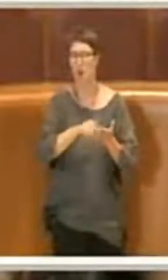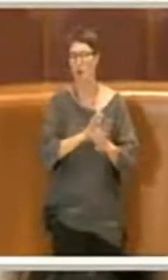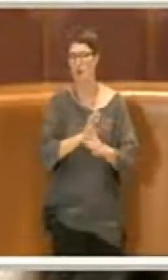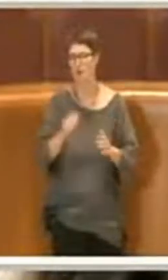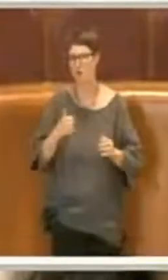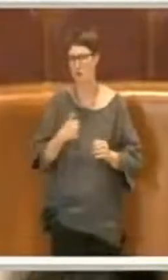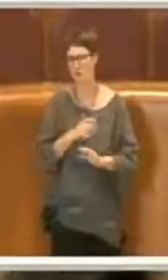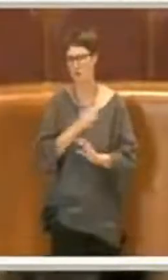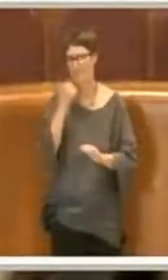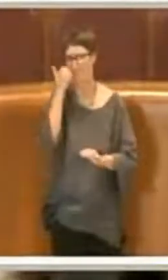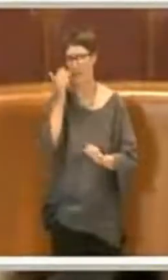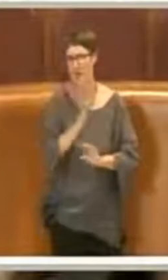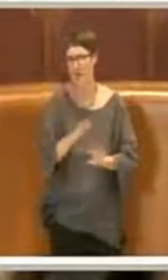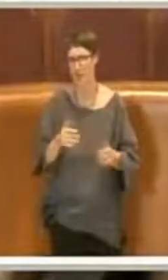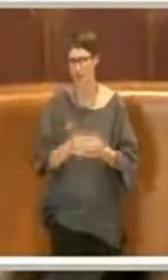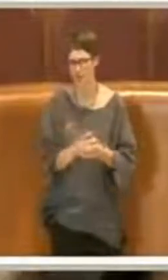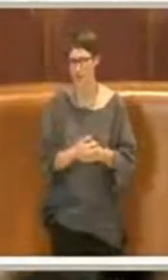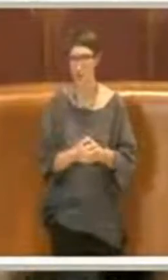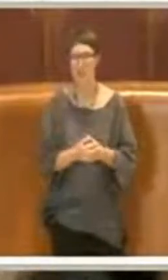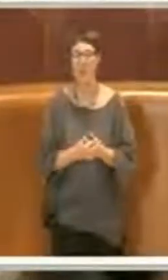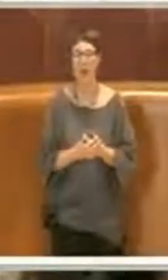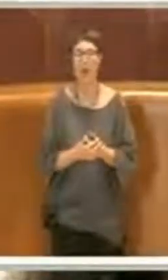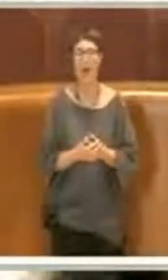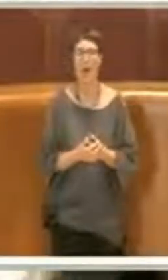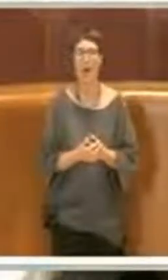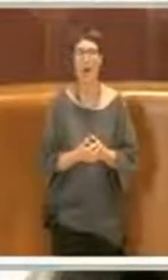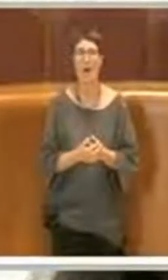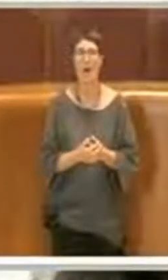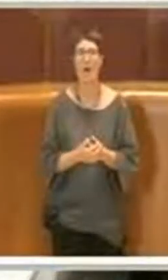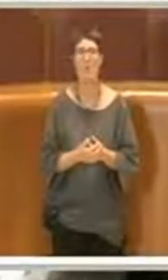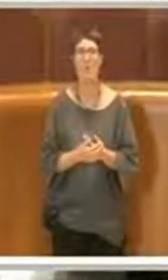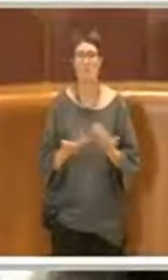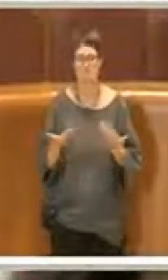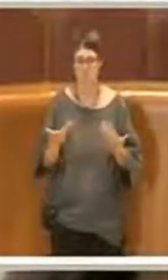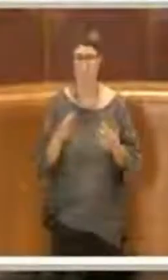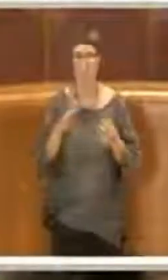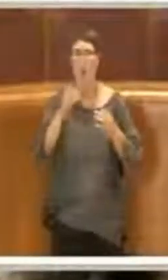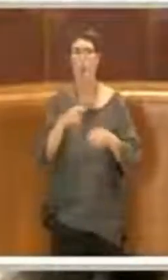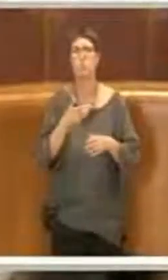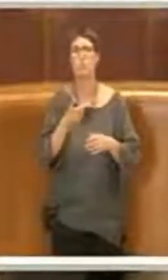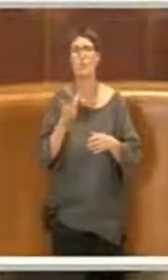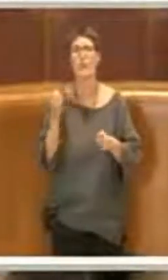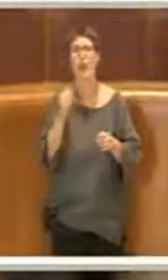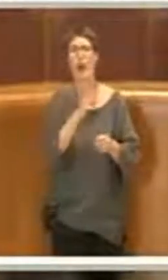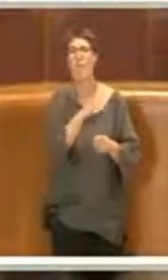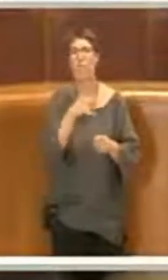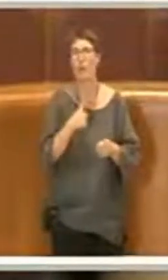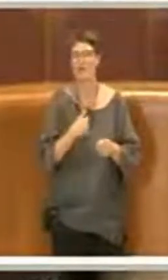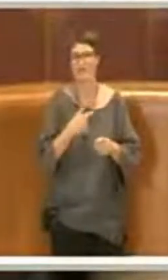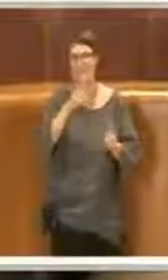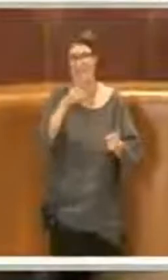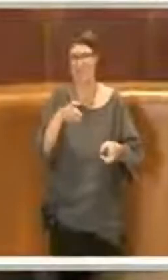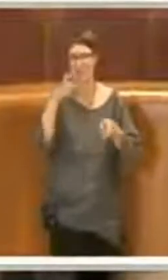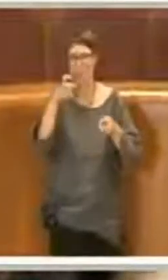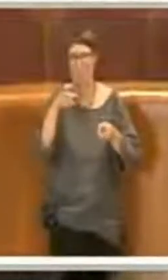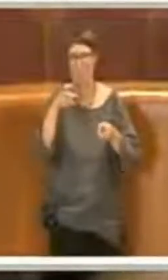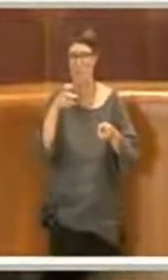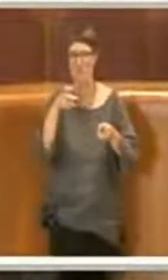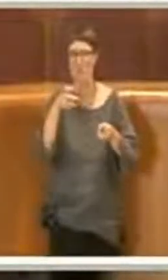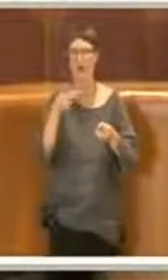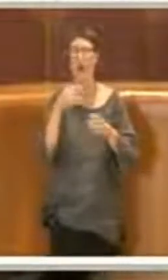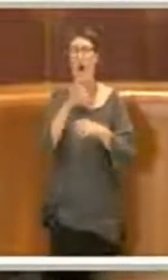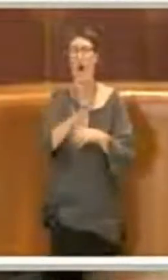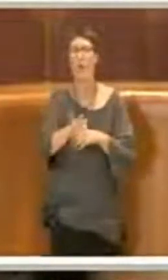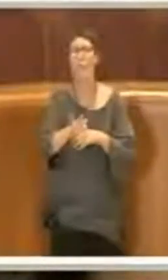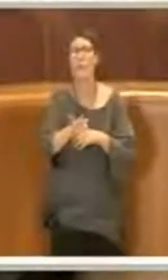strumentale come essa viene utilizzata dalle altre opposizioni per farci delle critiche che non hanno né capo né coda. Chi